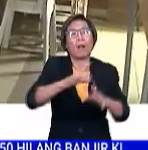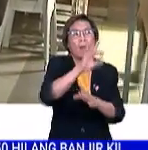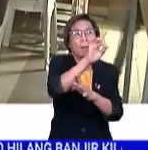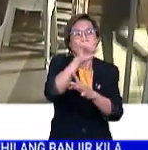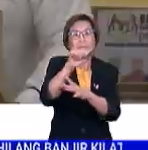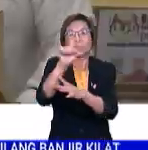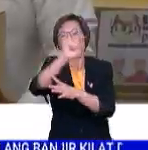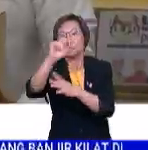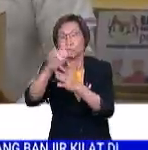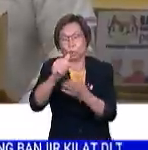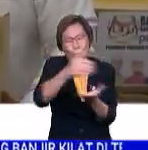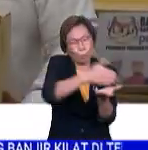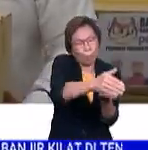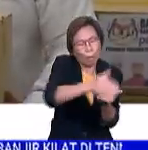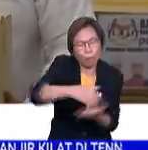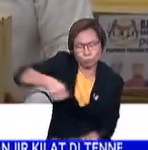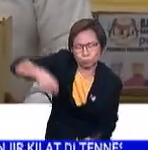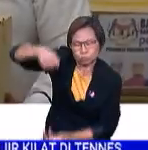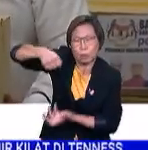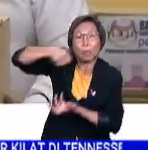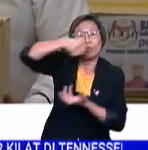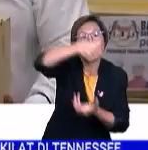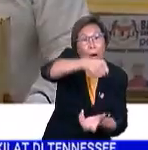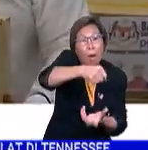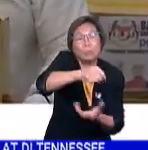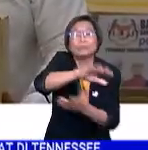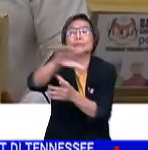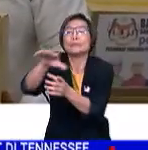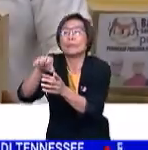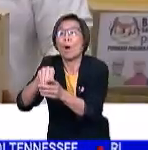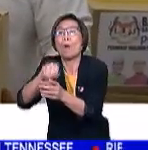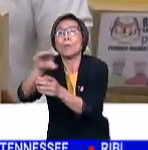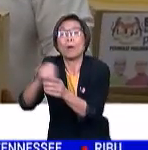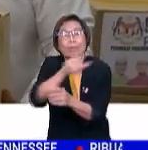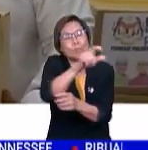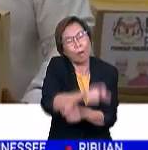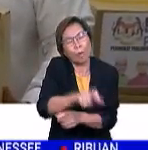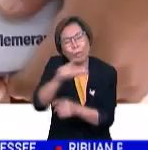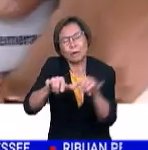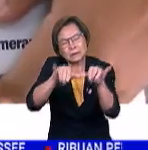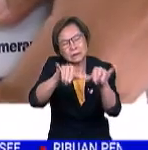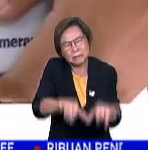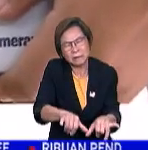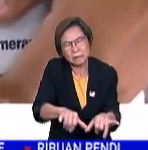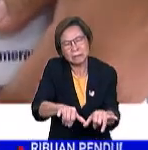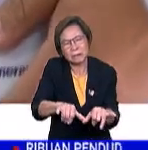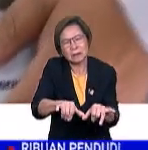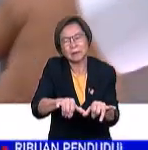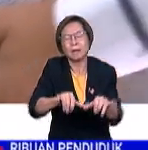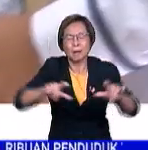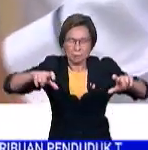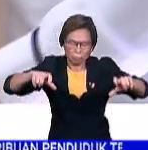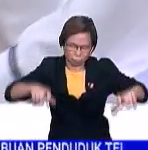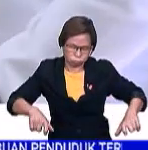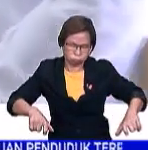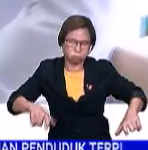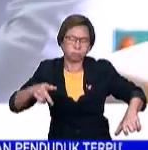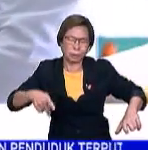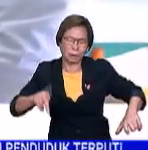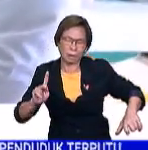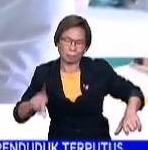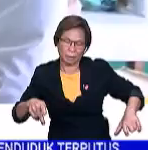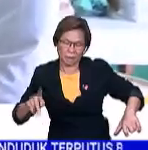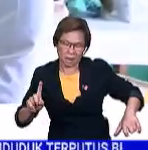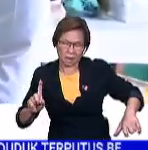pula untuk agihan bantuan bakul makanan, terutama membabitkan penduduk yang tinggal di kawasan perintah kawalan pergerakan di